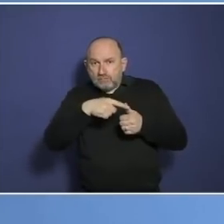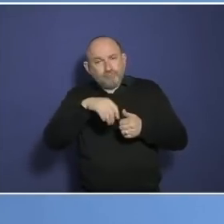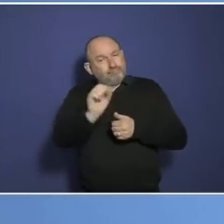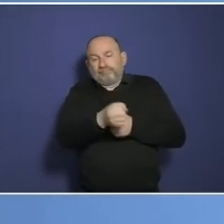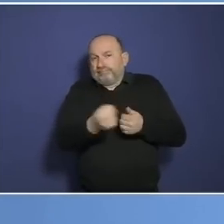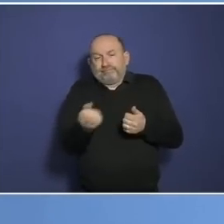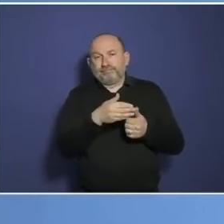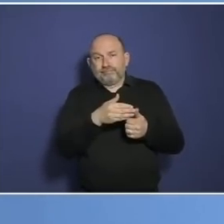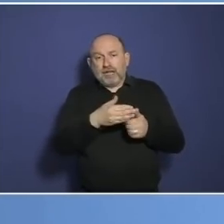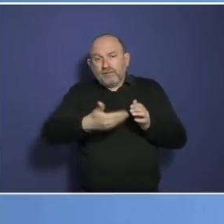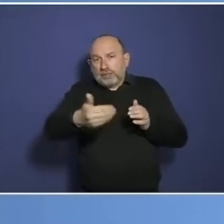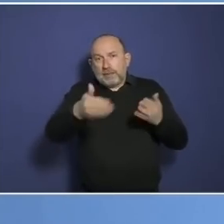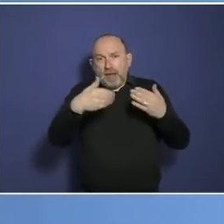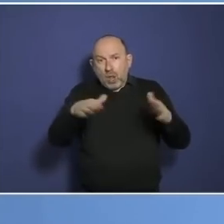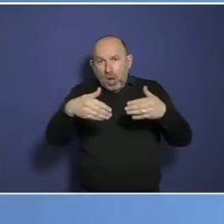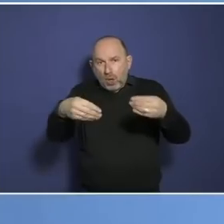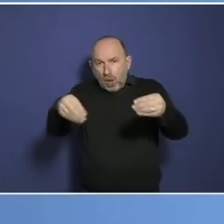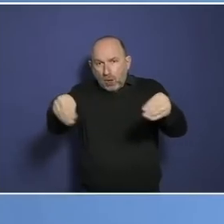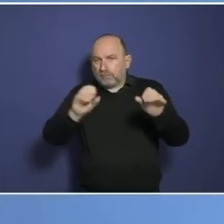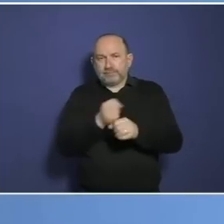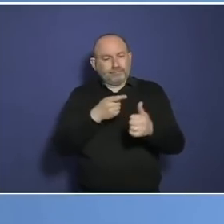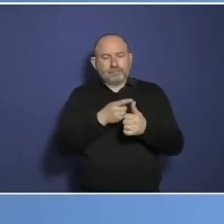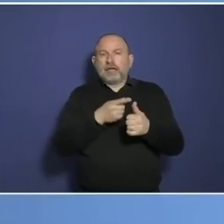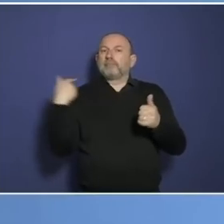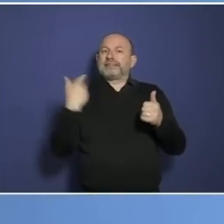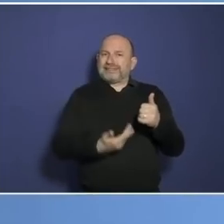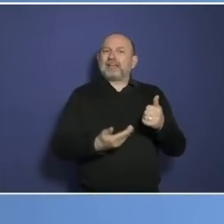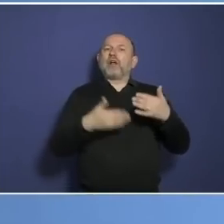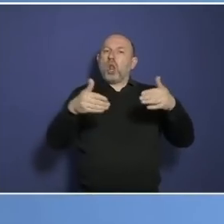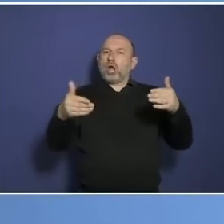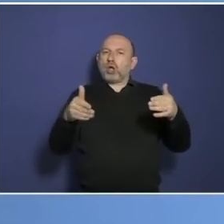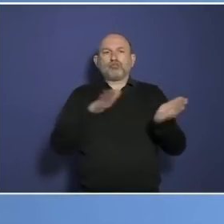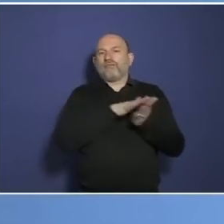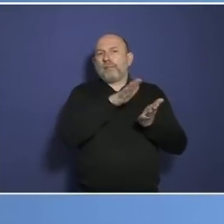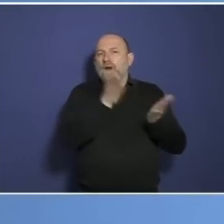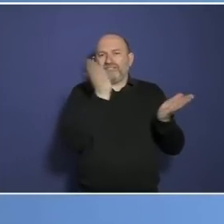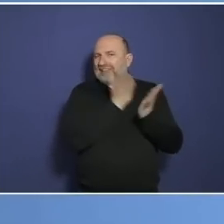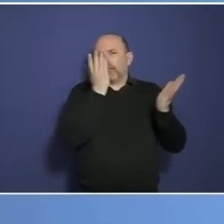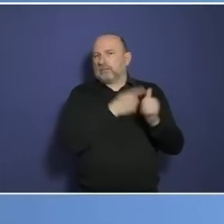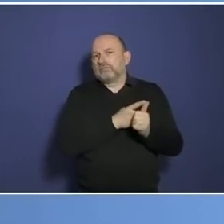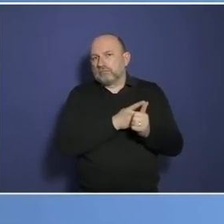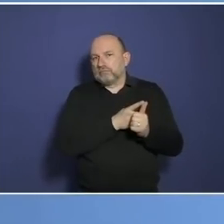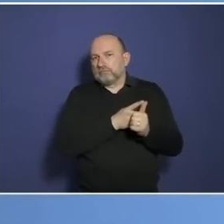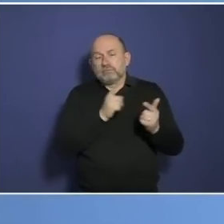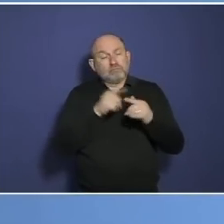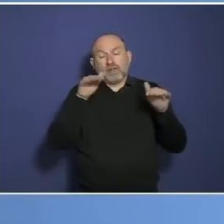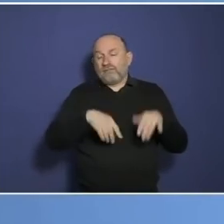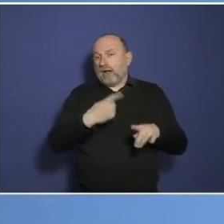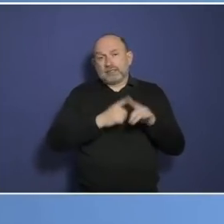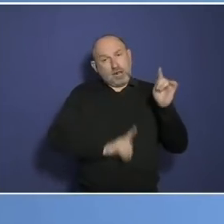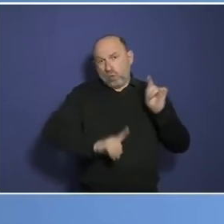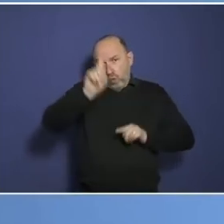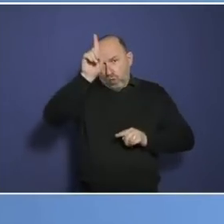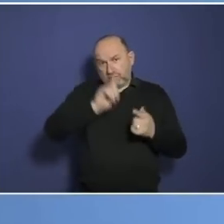können jetzt nicht fortgesetzt werden. Wir haben das, was wir an Lockerungen machen konnten, haben wir verbraucht. In unseren Nachbarländern ist Corona vergessen,